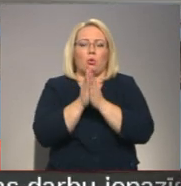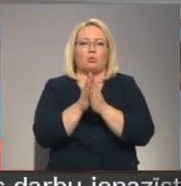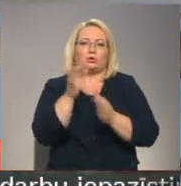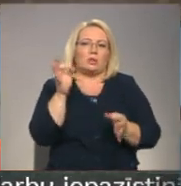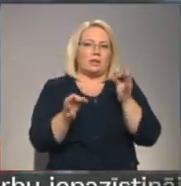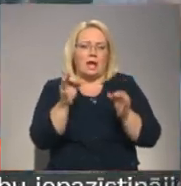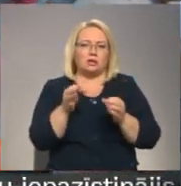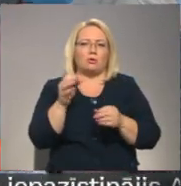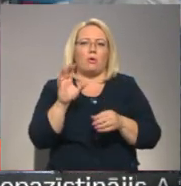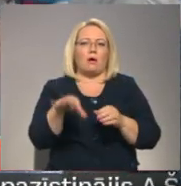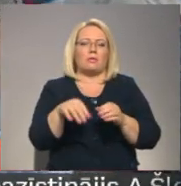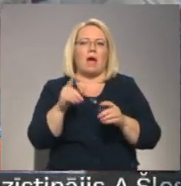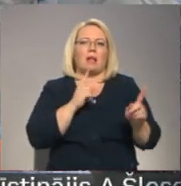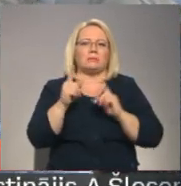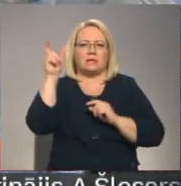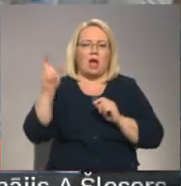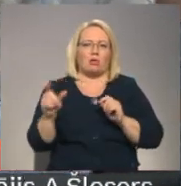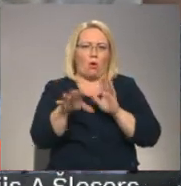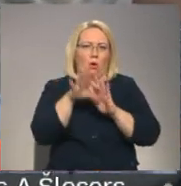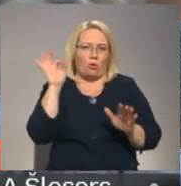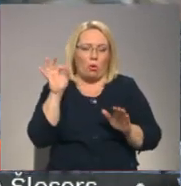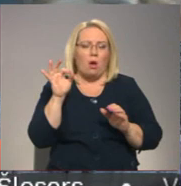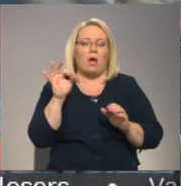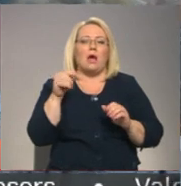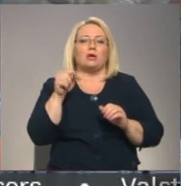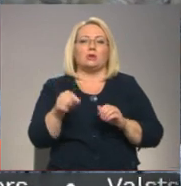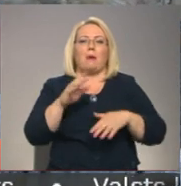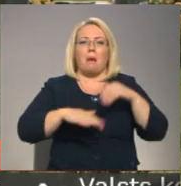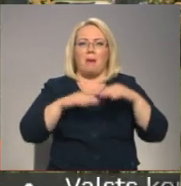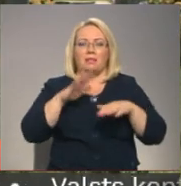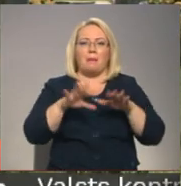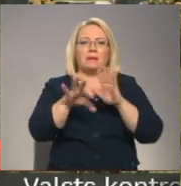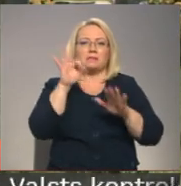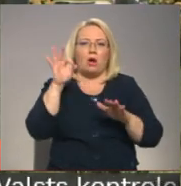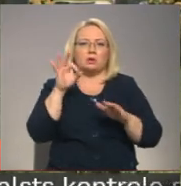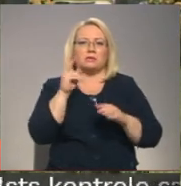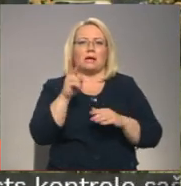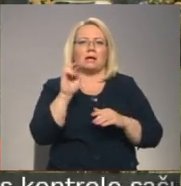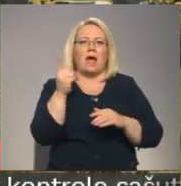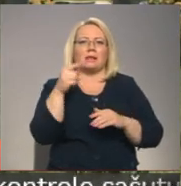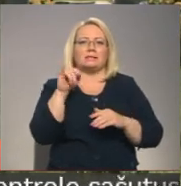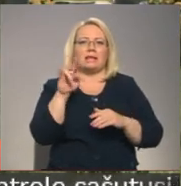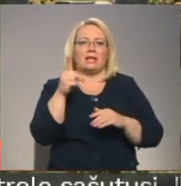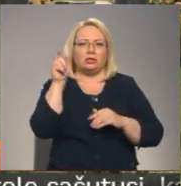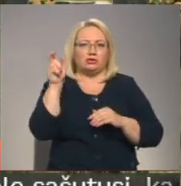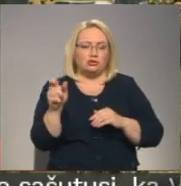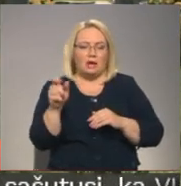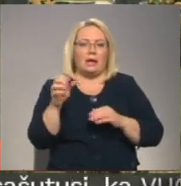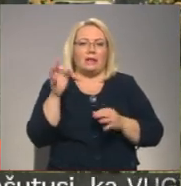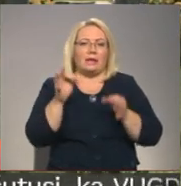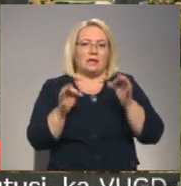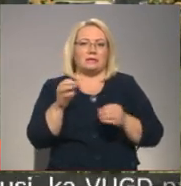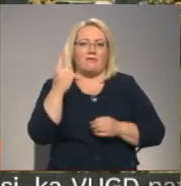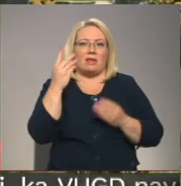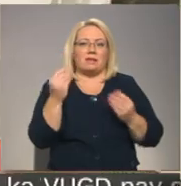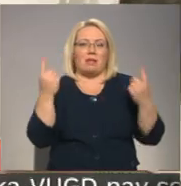bankas maksātnespējas procesa administratoru iecelšanu. Šiem amatām izraudzīts Figo krastiņš. Tiesē dienas laikā proti